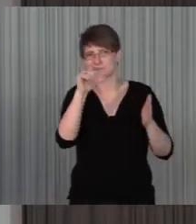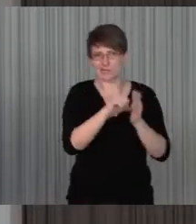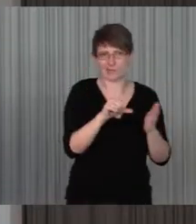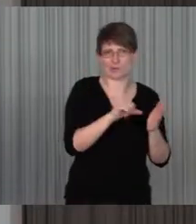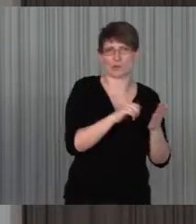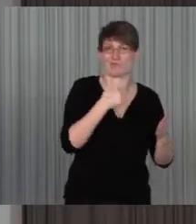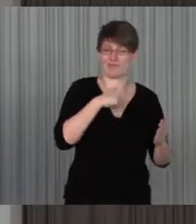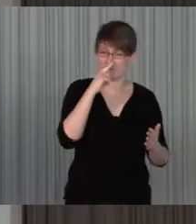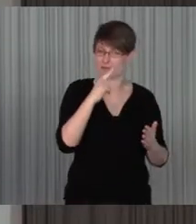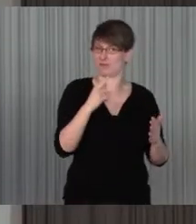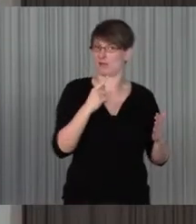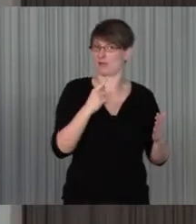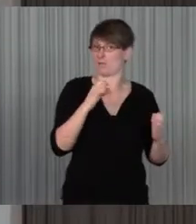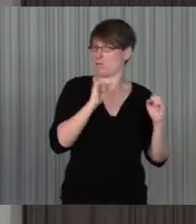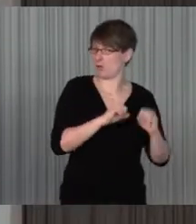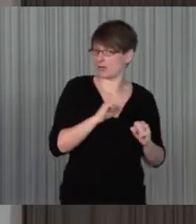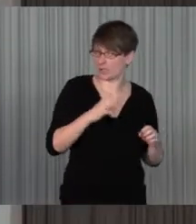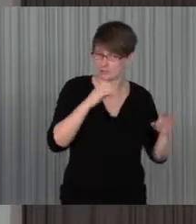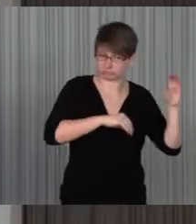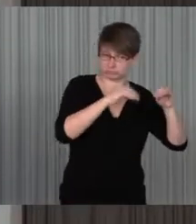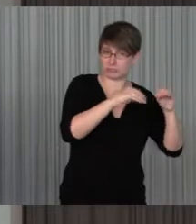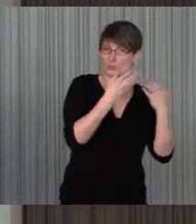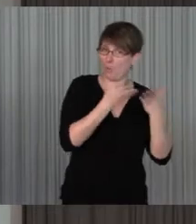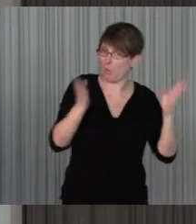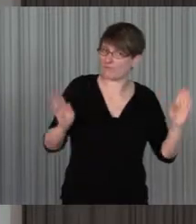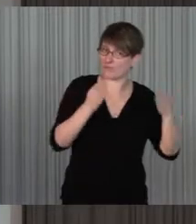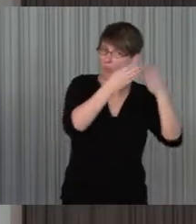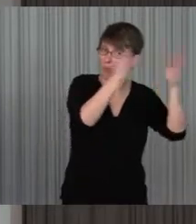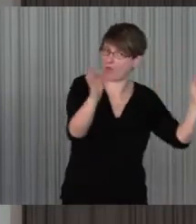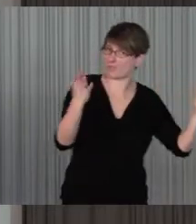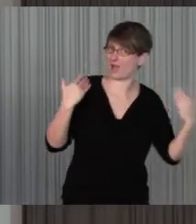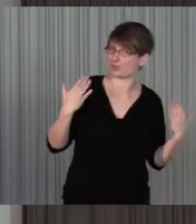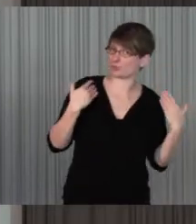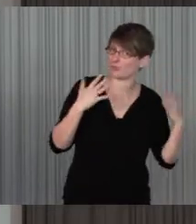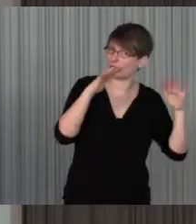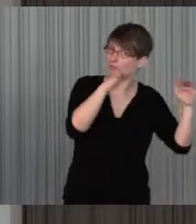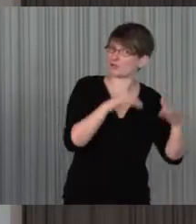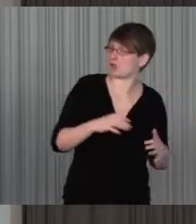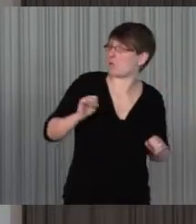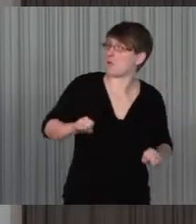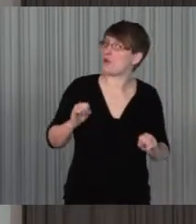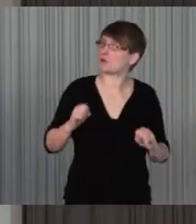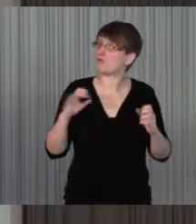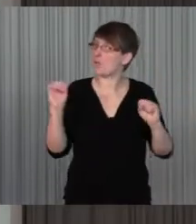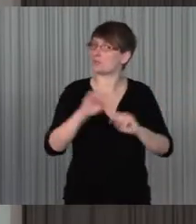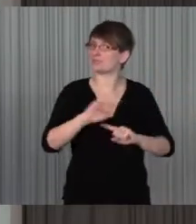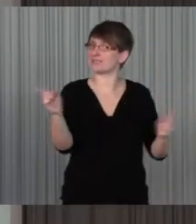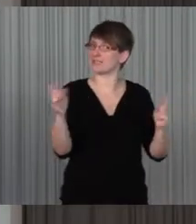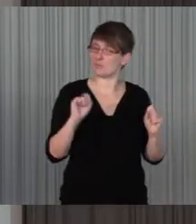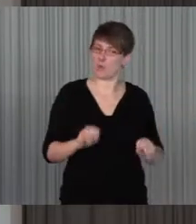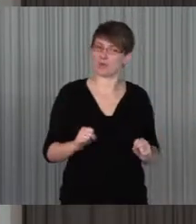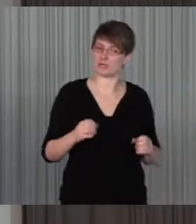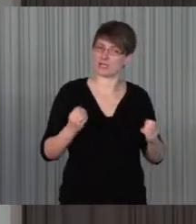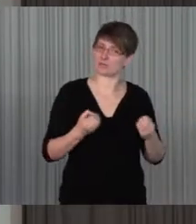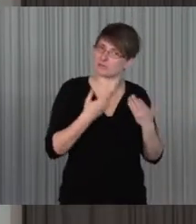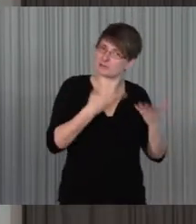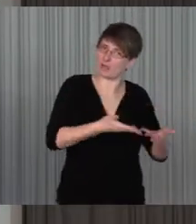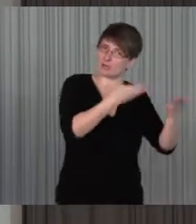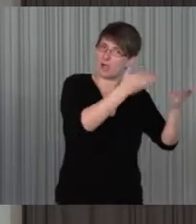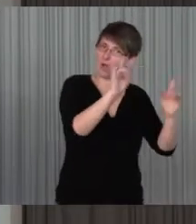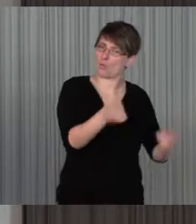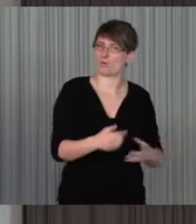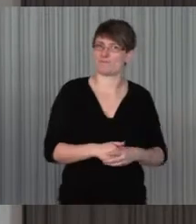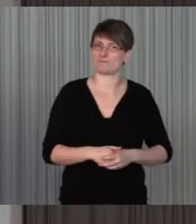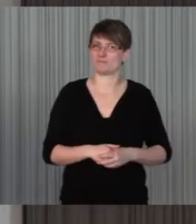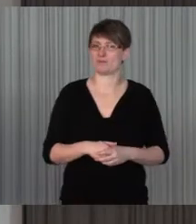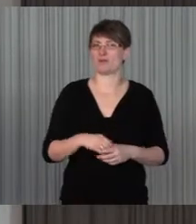entsprechend ausgestattet ist und so eine offene Atmosphäre gibt. Also das ist ein und wenn Sie